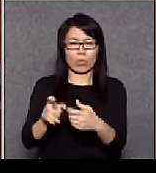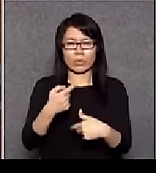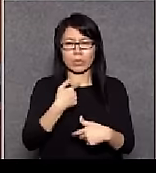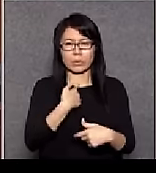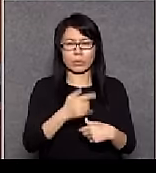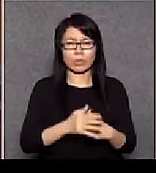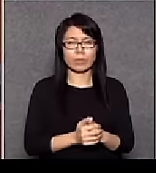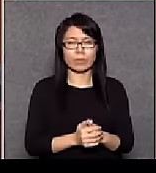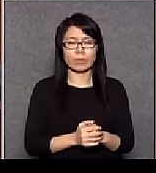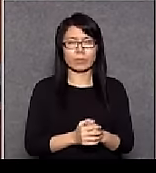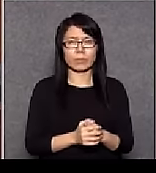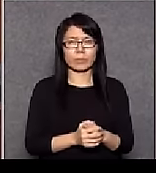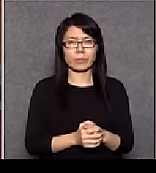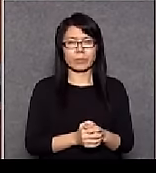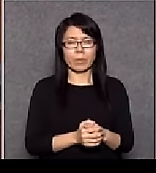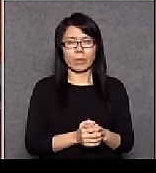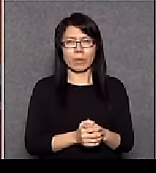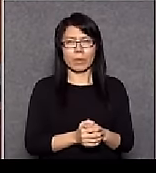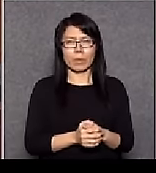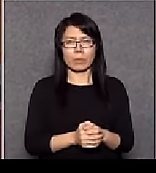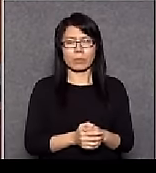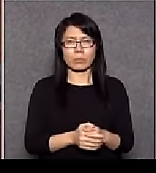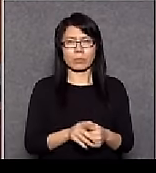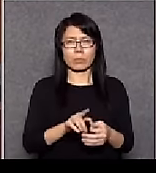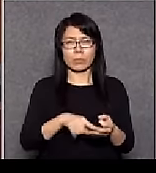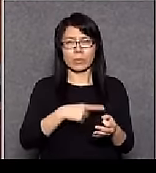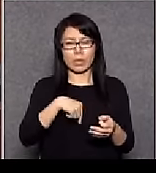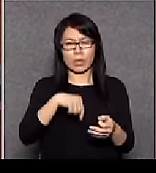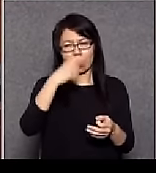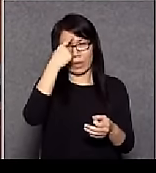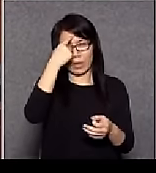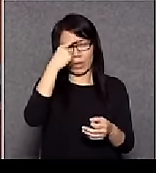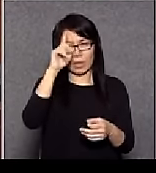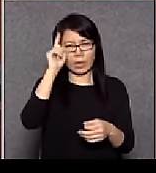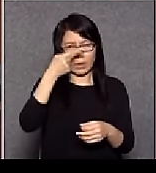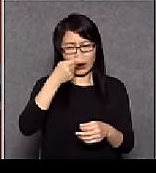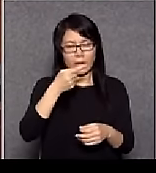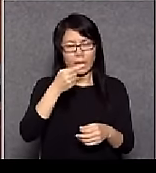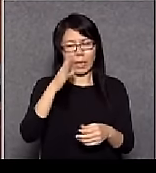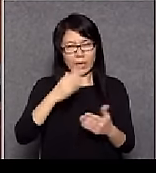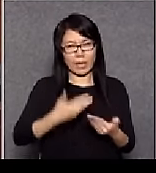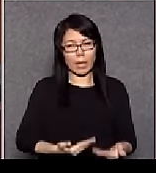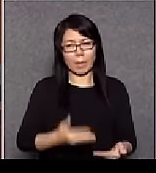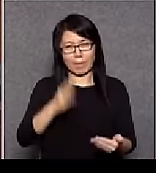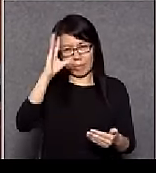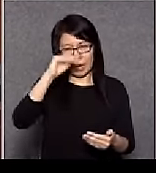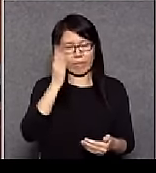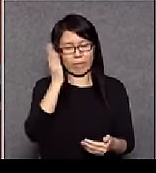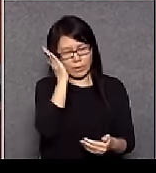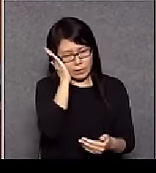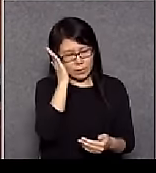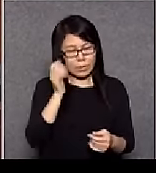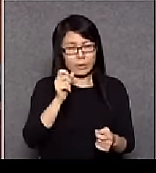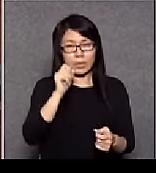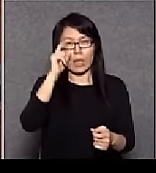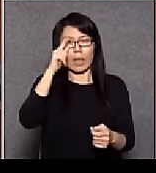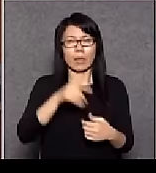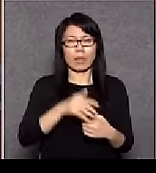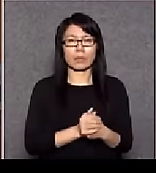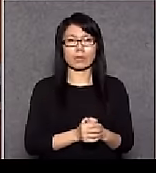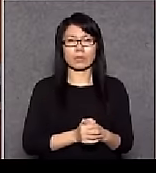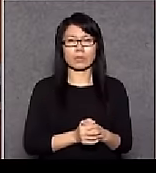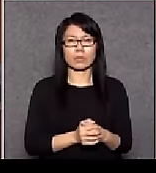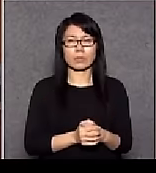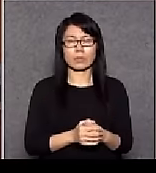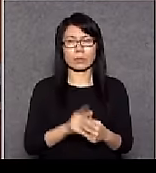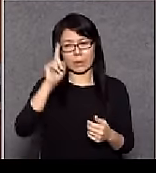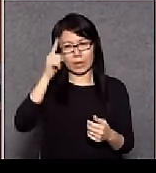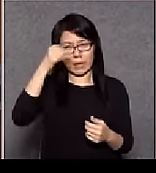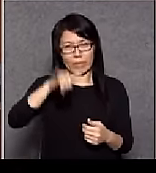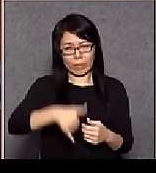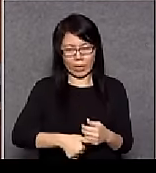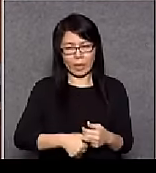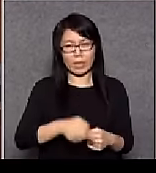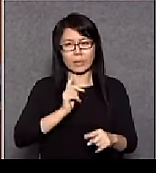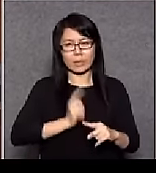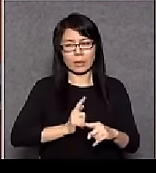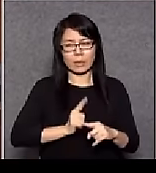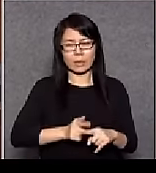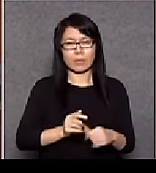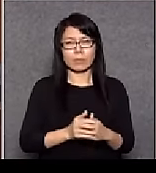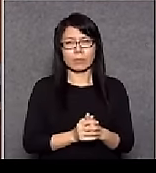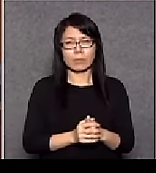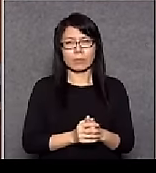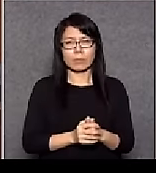所以我覺得家樓即是今晚睡醒今晚睡醒今明天回到來就正正正正正